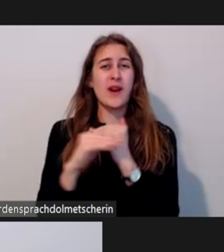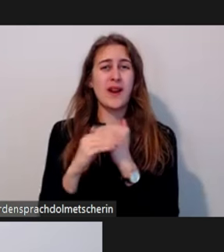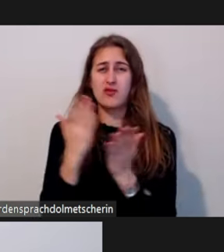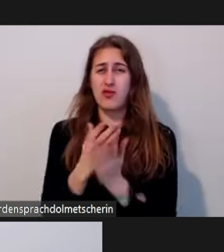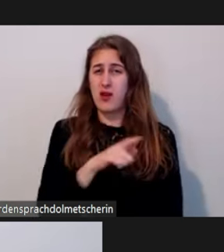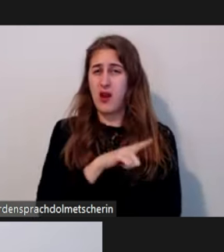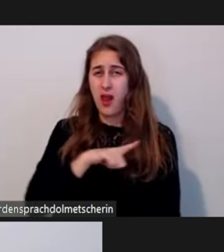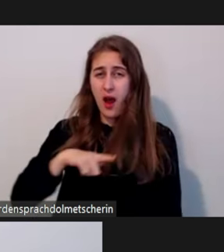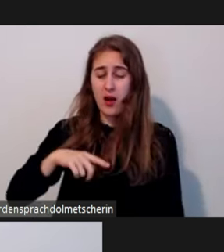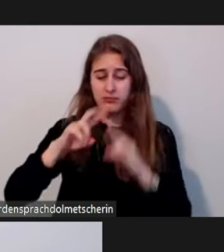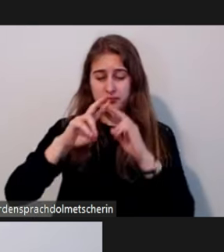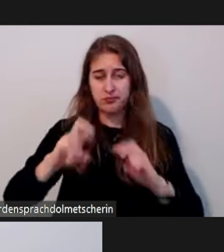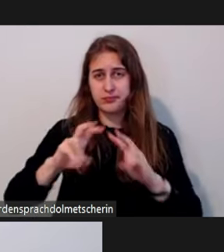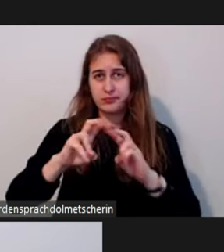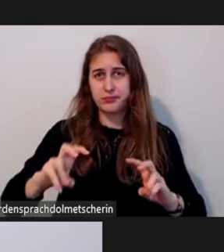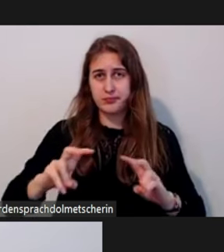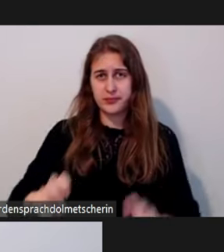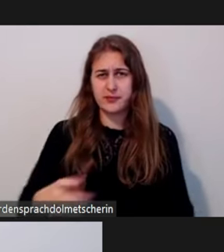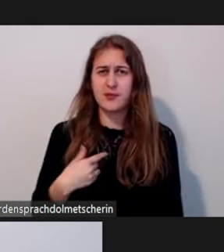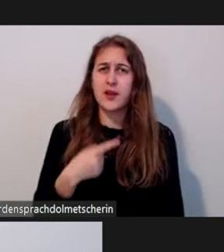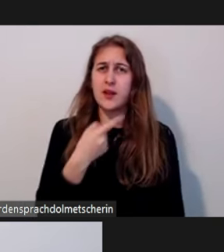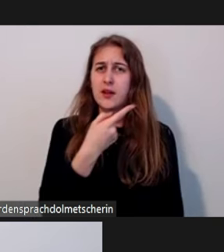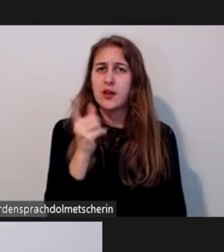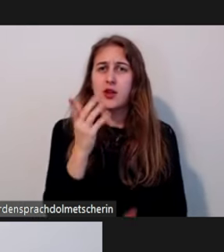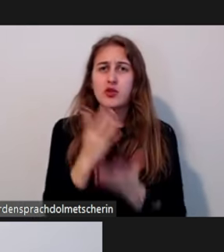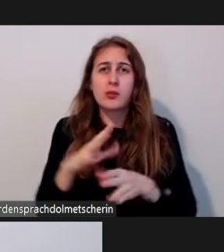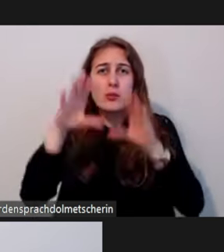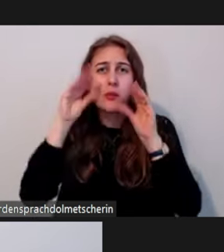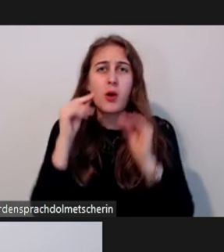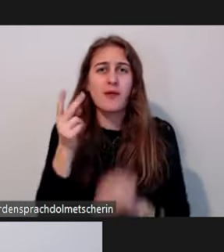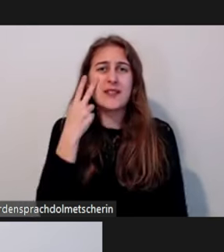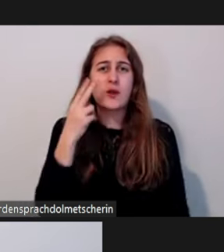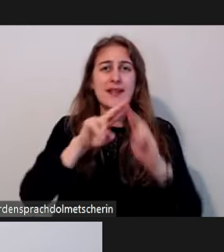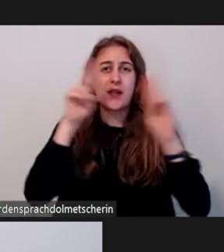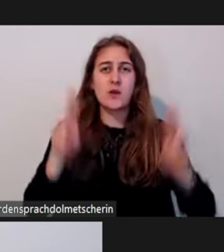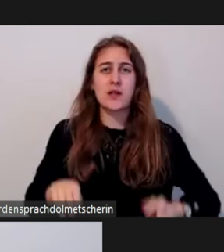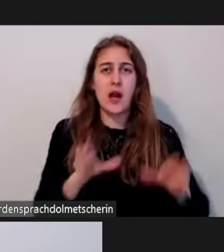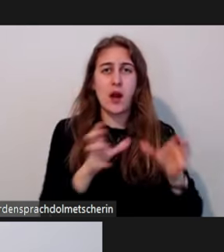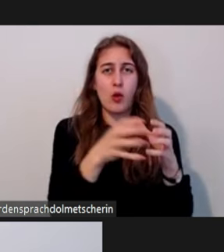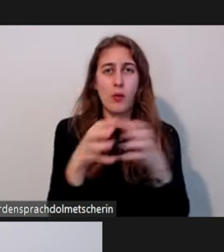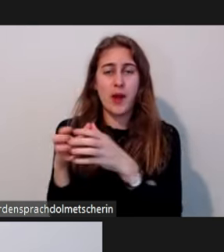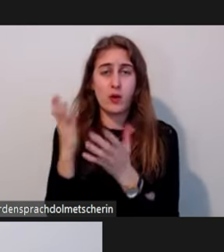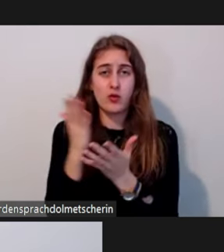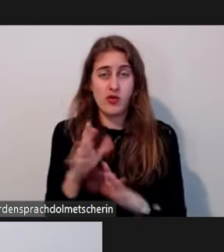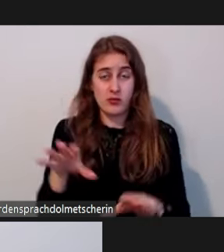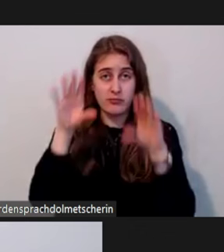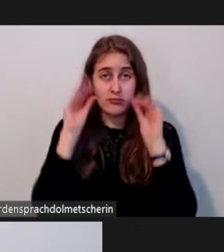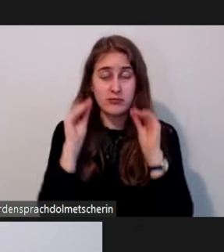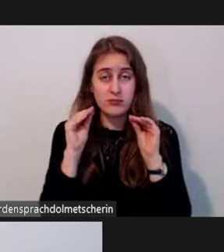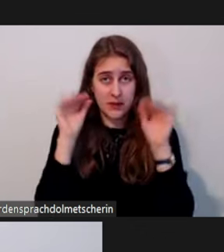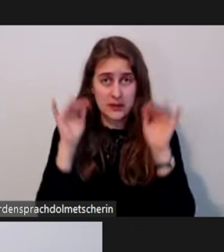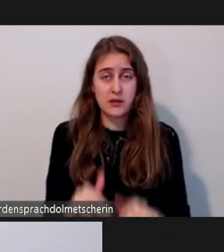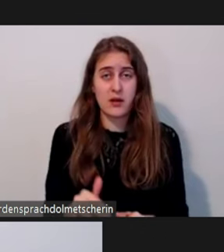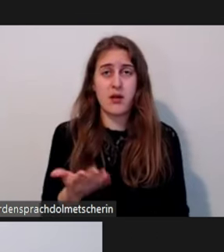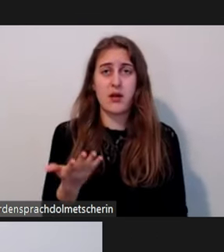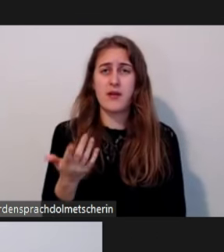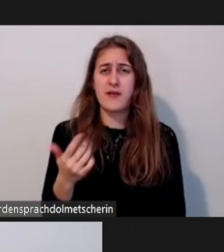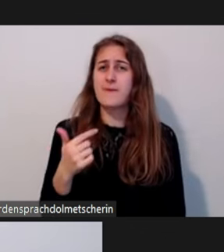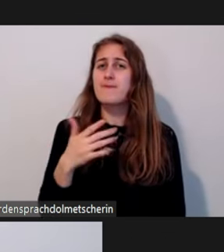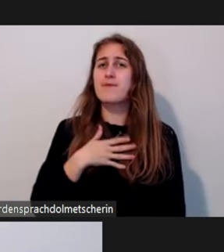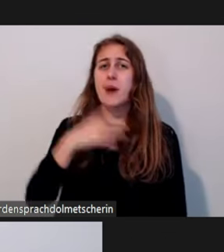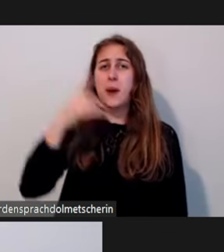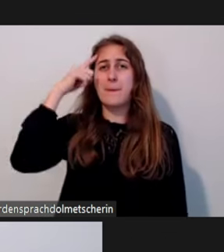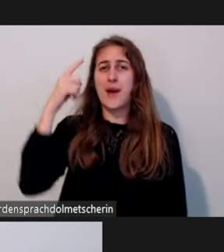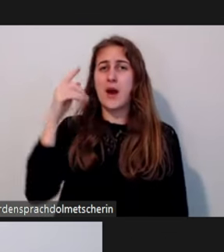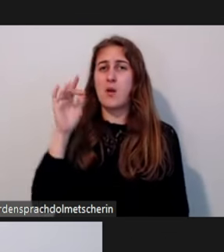welche Bereiche besonders von internationalen Gruppierungen anvisiert werden? Also welche Themenfelder meiner Meinung nach wird antifeministisch